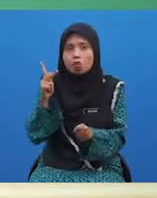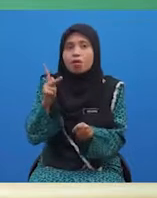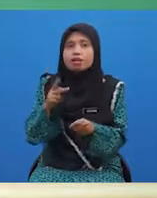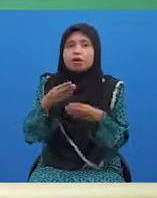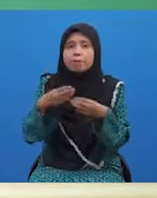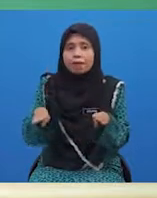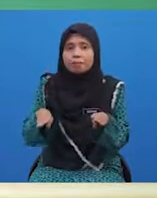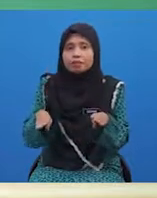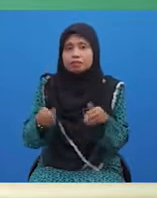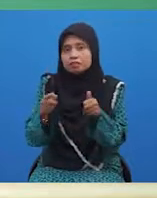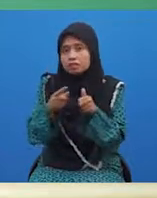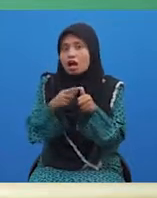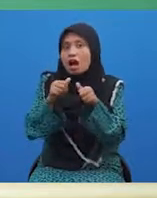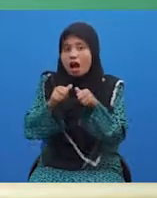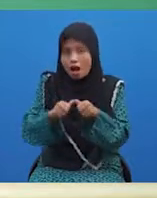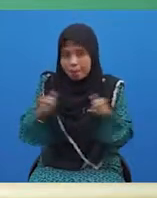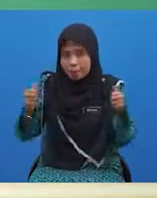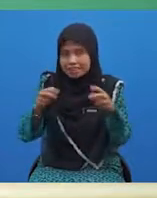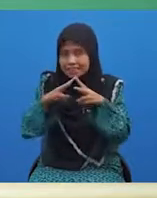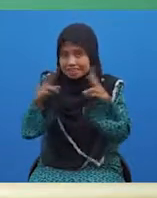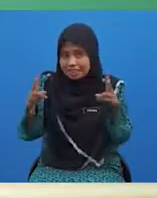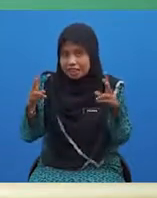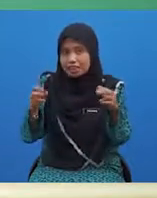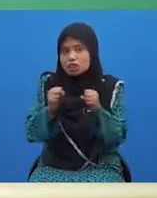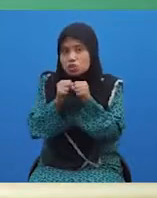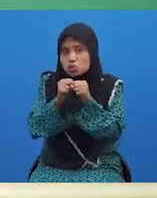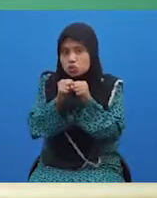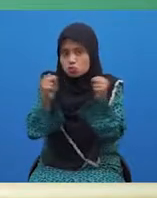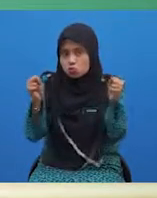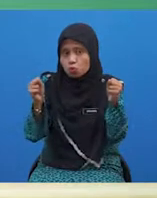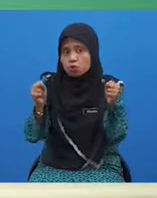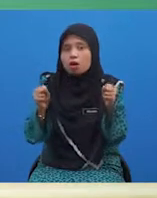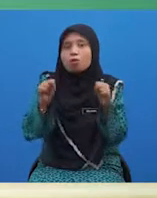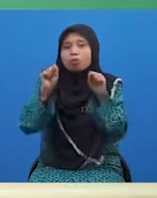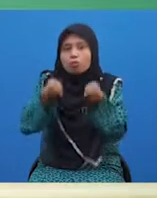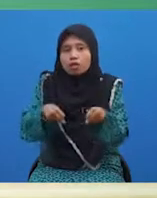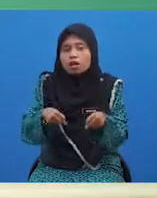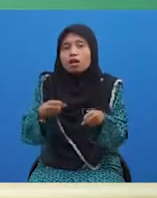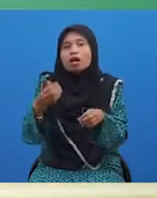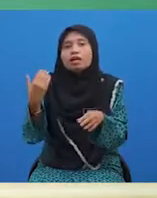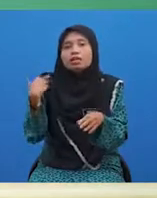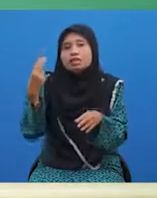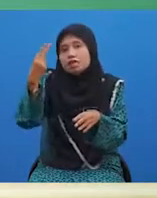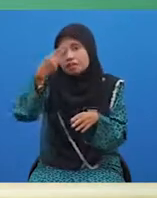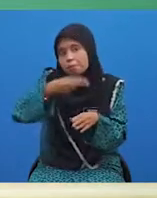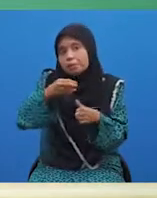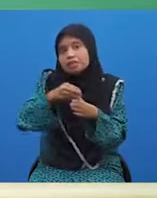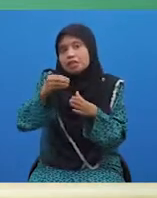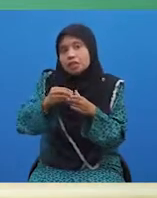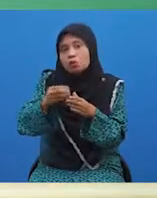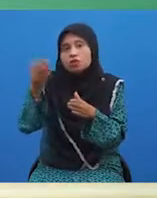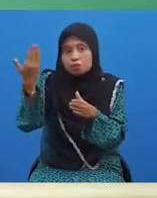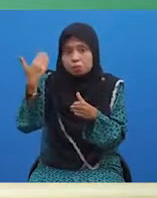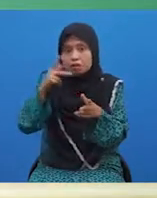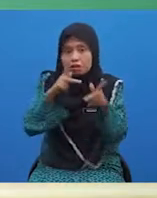iaitu amat, sangat dan sungguh sahaja yang boleh berada di hadapan atau di